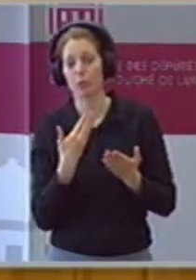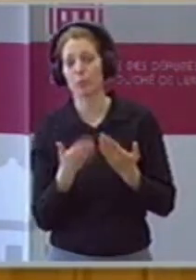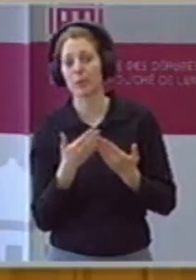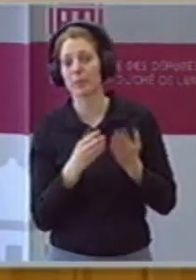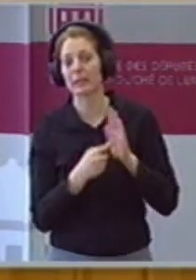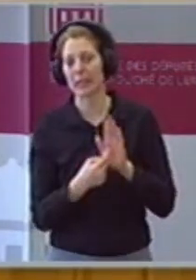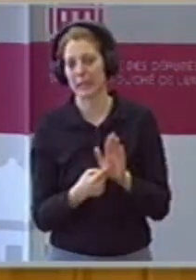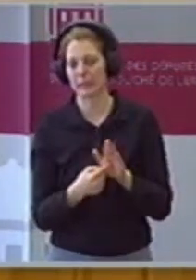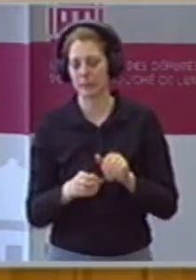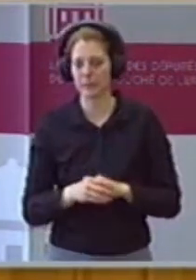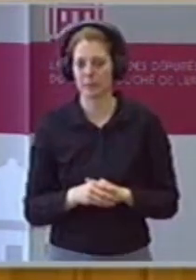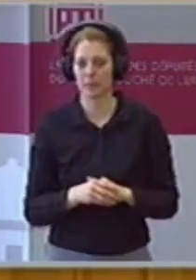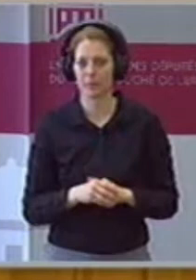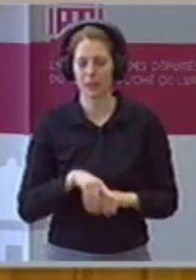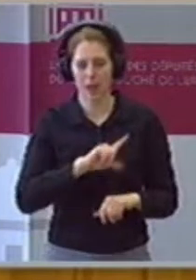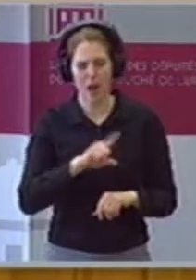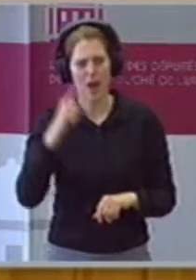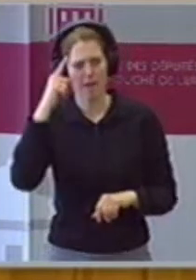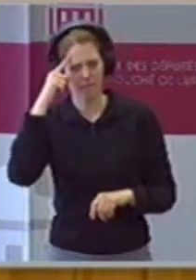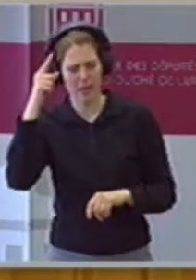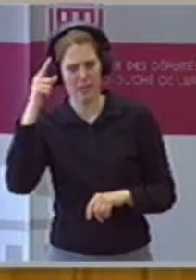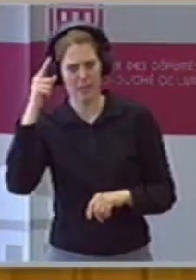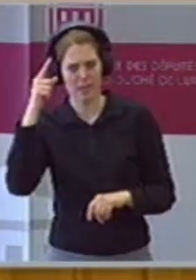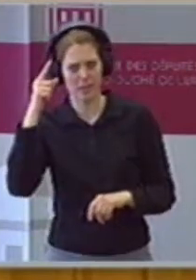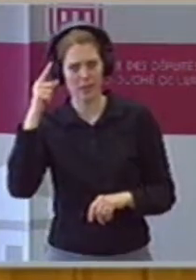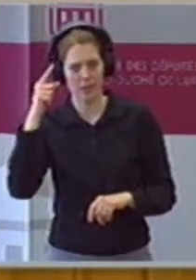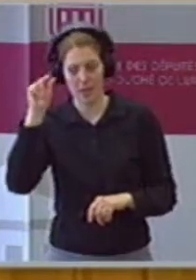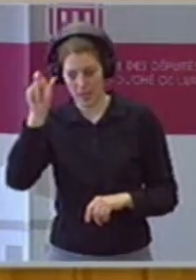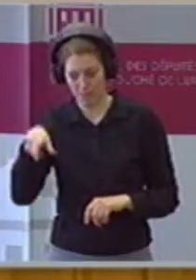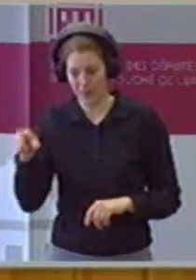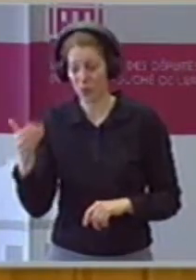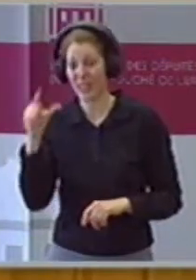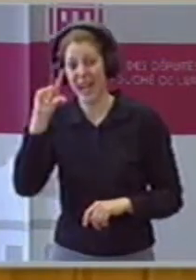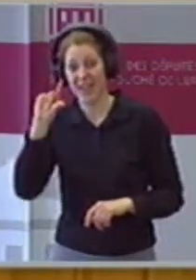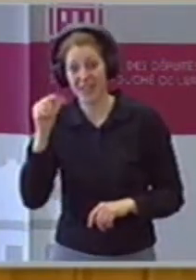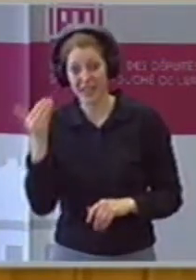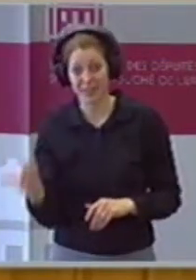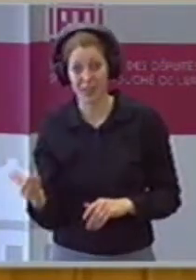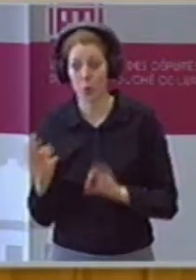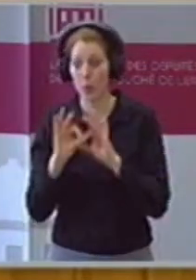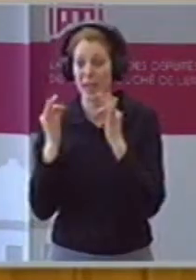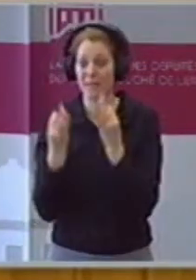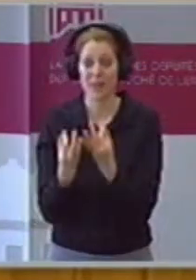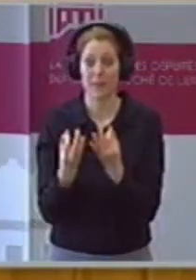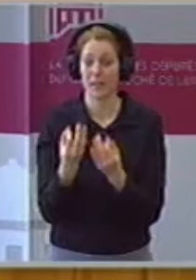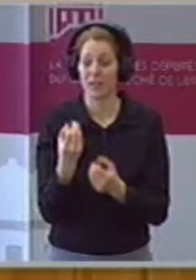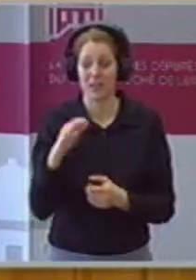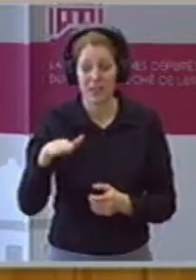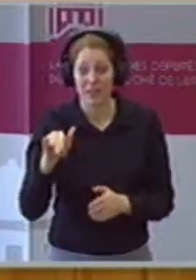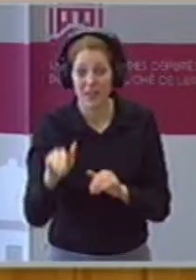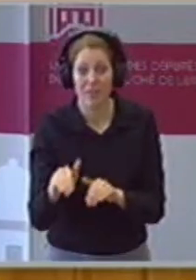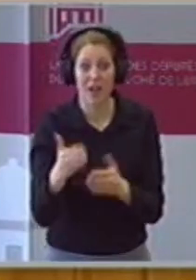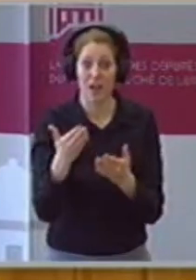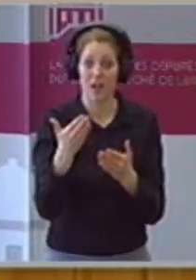Niederlanden, die Familienmitglieder, die lange Zeit, die Mittelstandsböcke, da muss man mitgehen. Da muss man keine Diskussion, als Partei